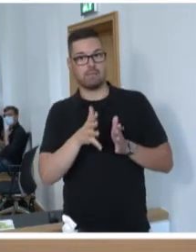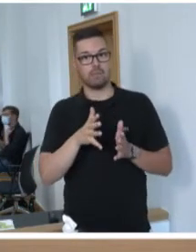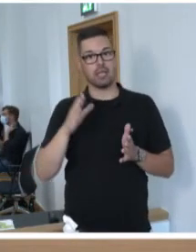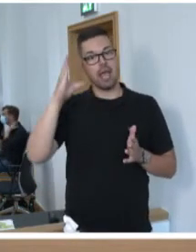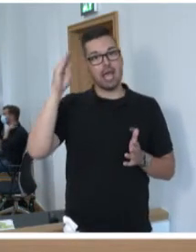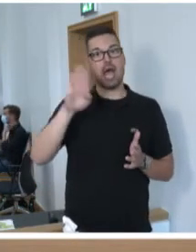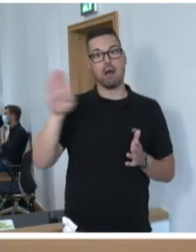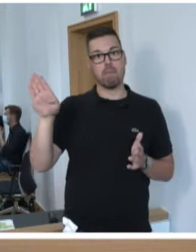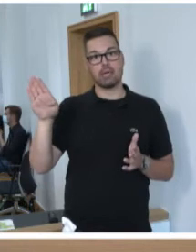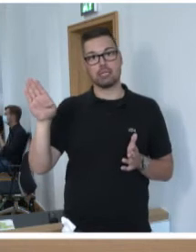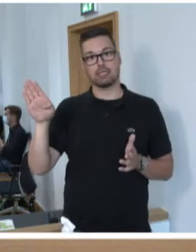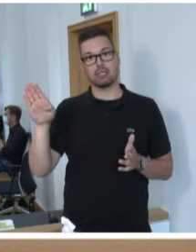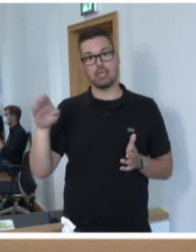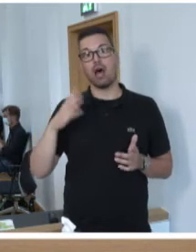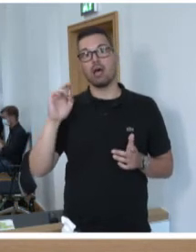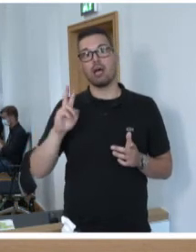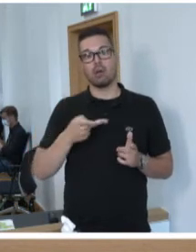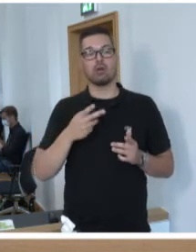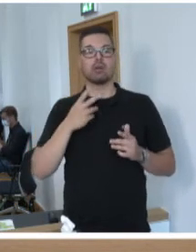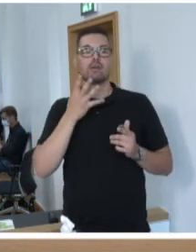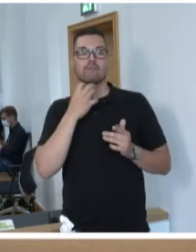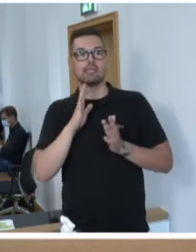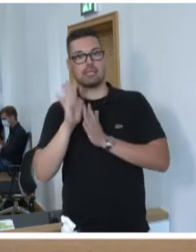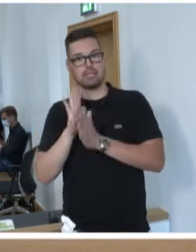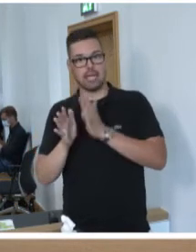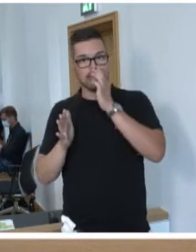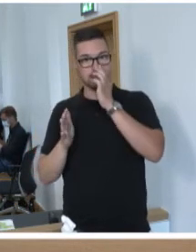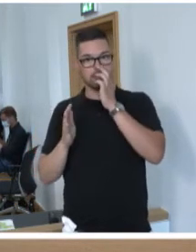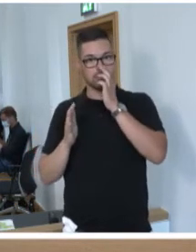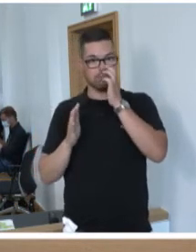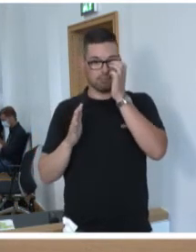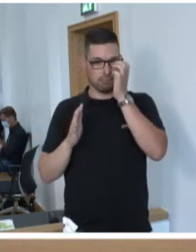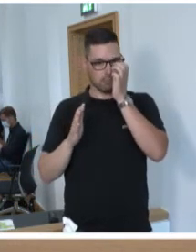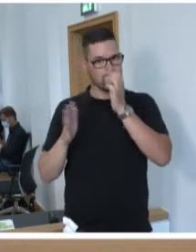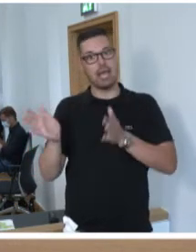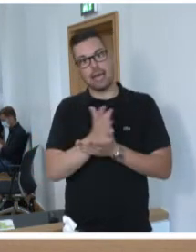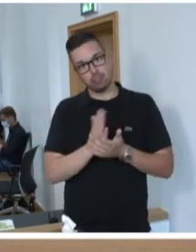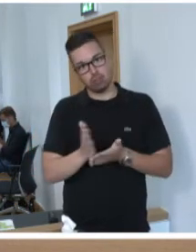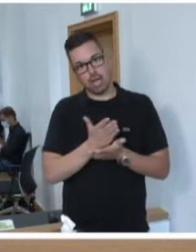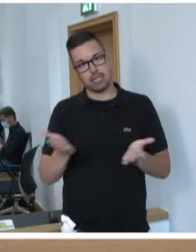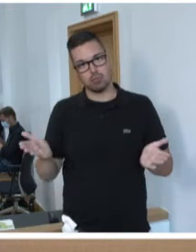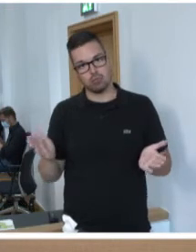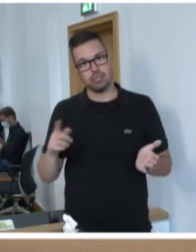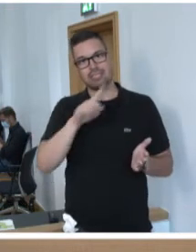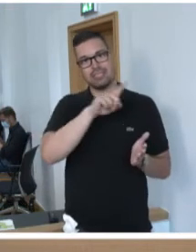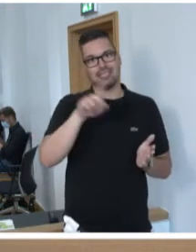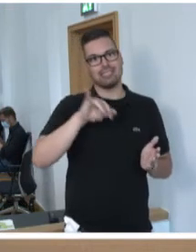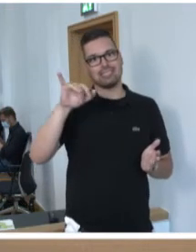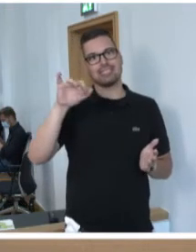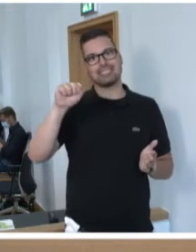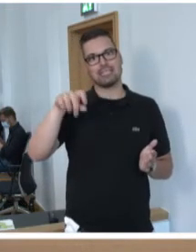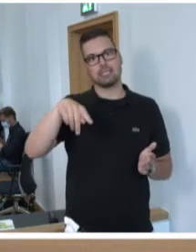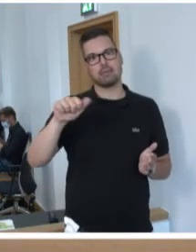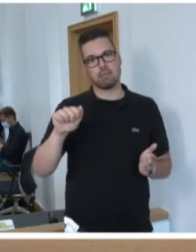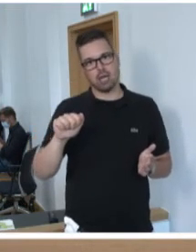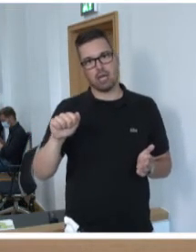gedankt, der Vollständigkeit halber möchte ich aber sagen, dass wir diese Entscheidung, dass das CISPA ins Saarland gekommen ist,